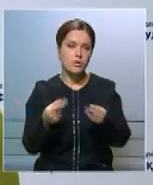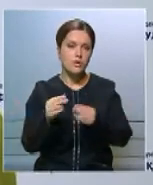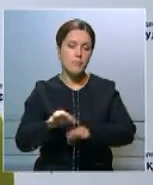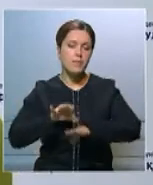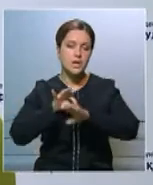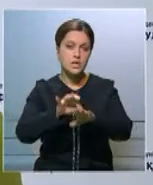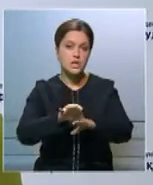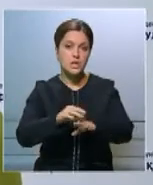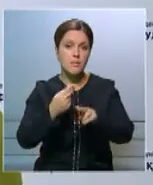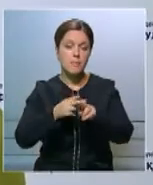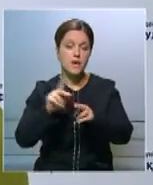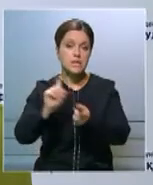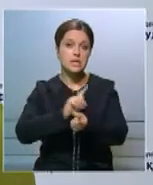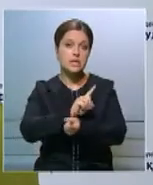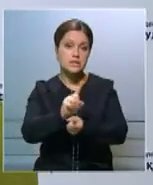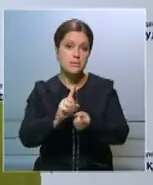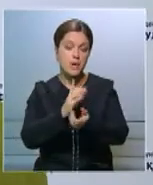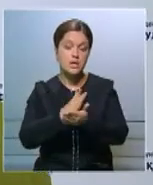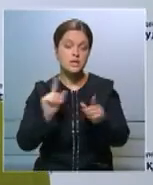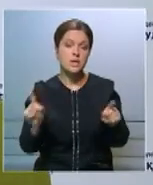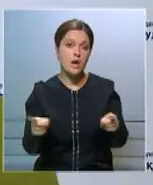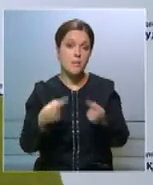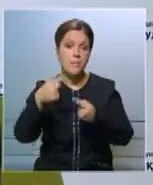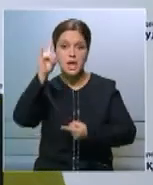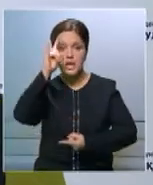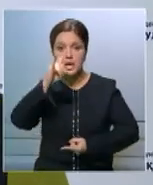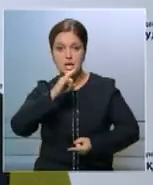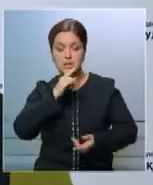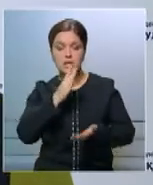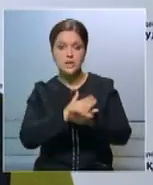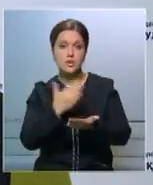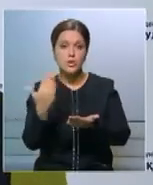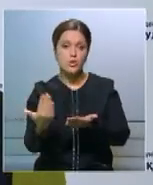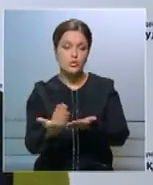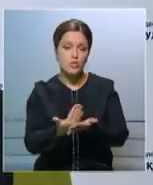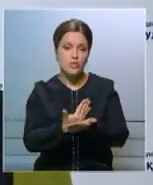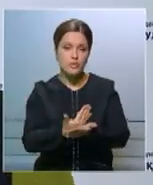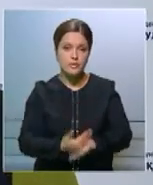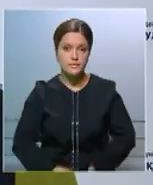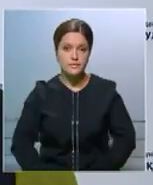преобразовали страну, они создали фактически новую страну.